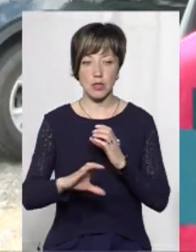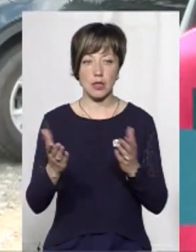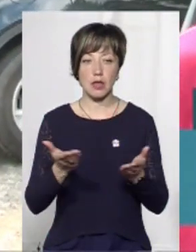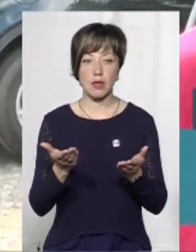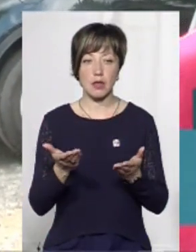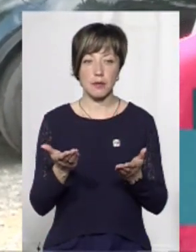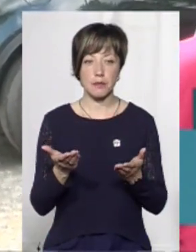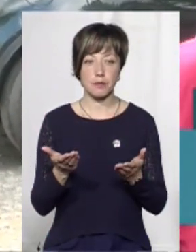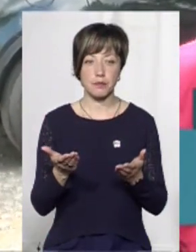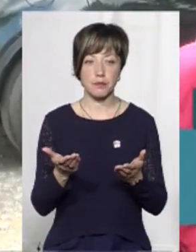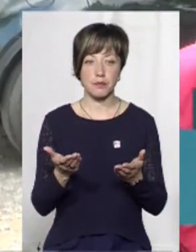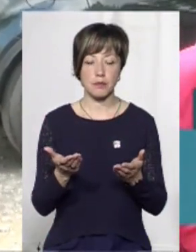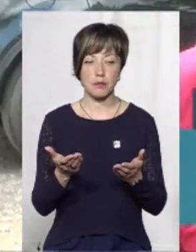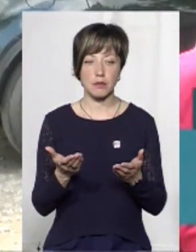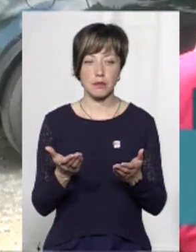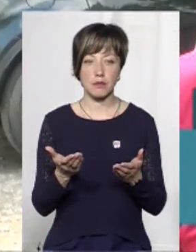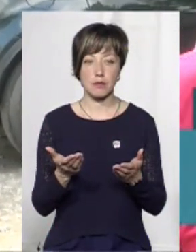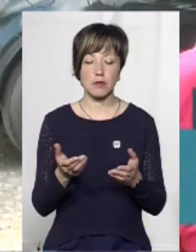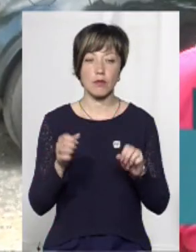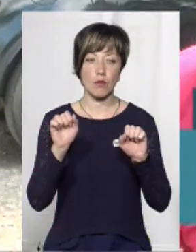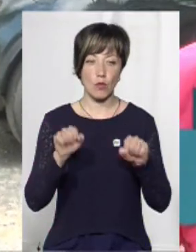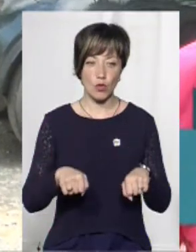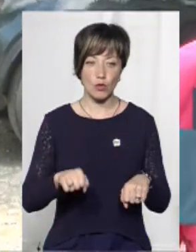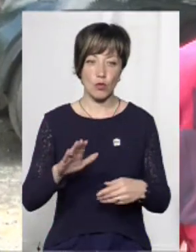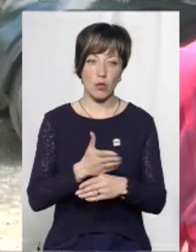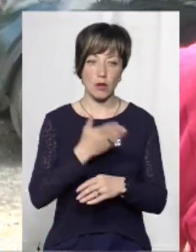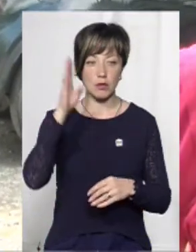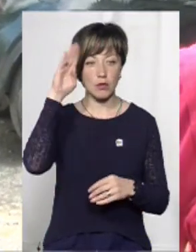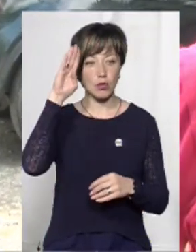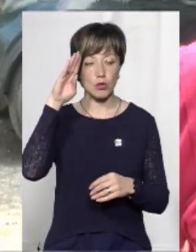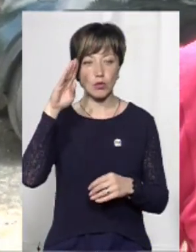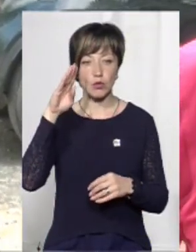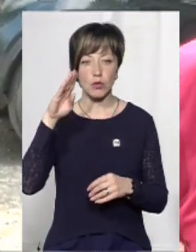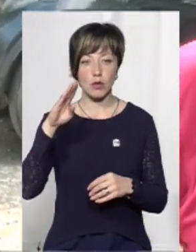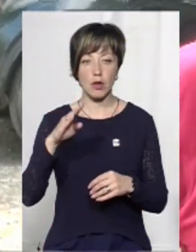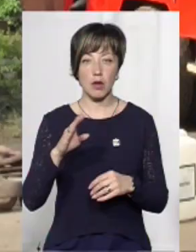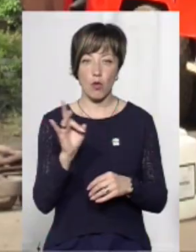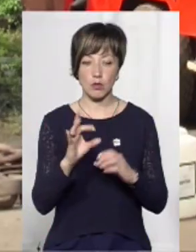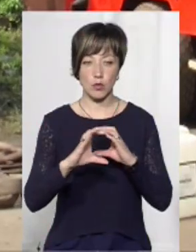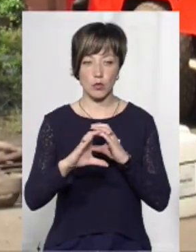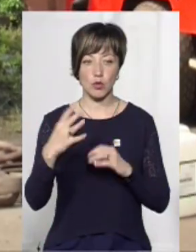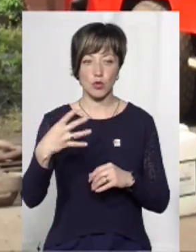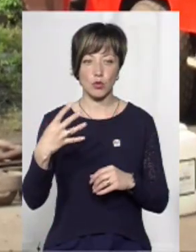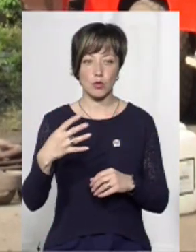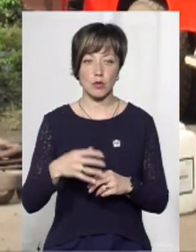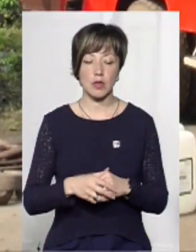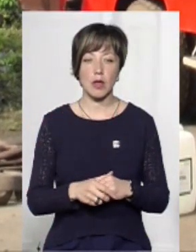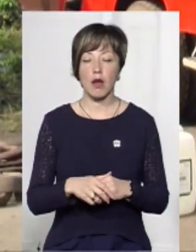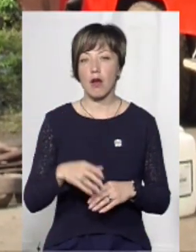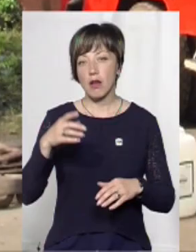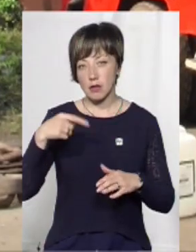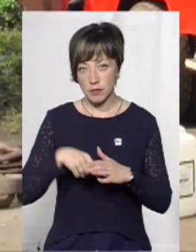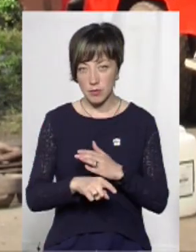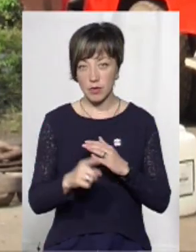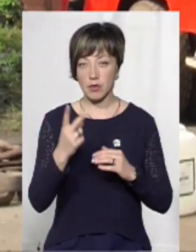можуть відкачати воду діаметр труби на 40. Воду з квартири і підвалів